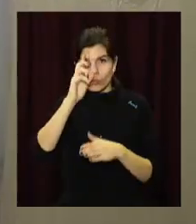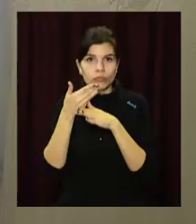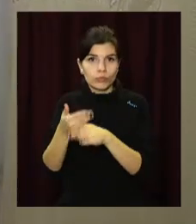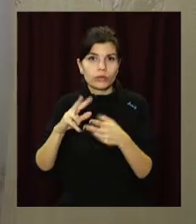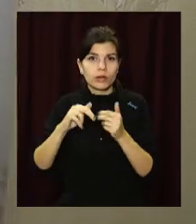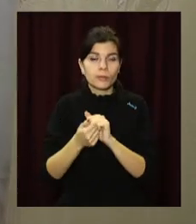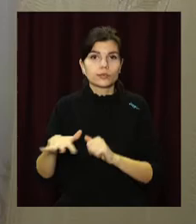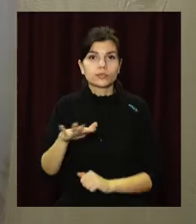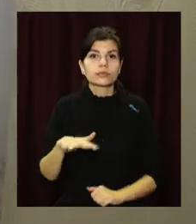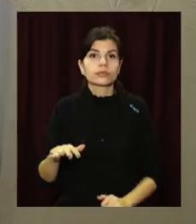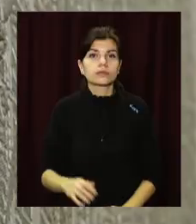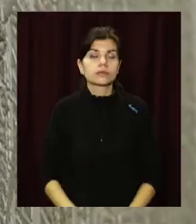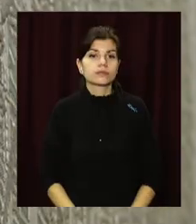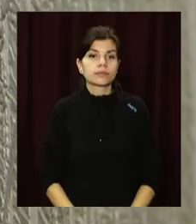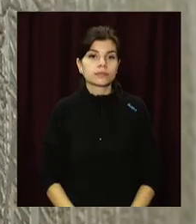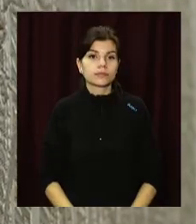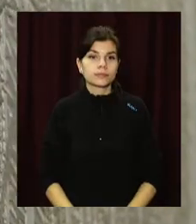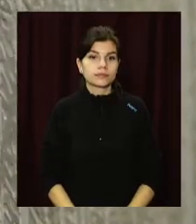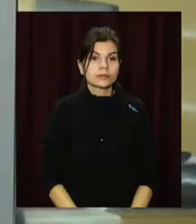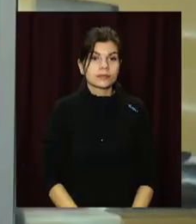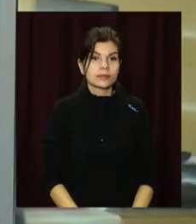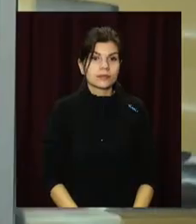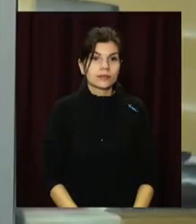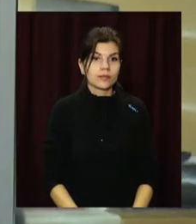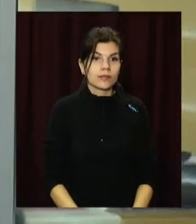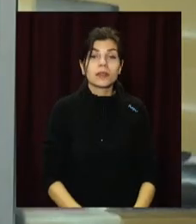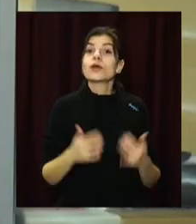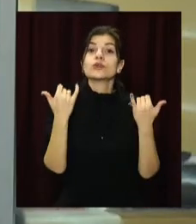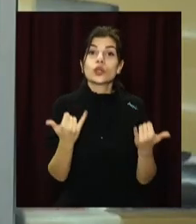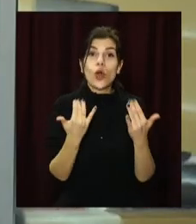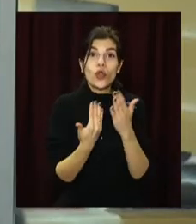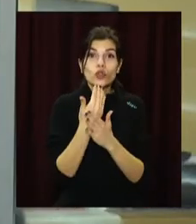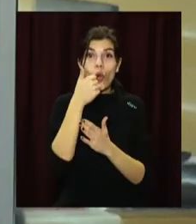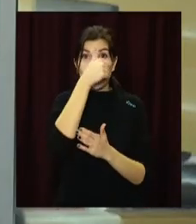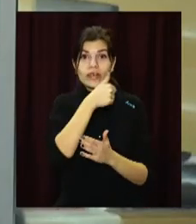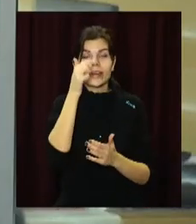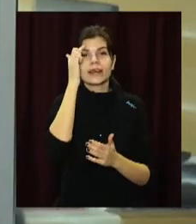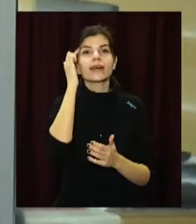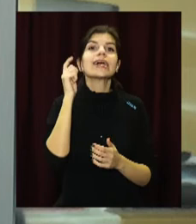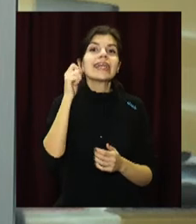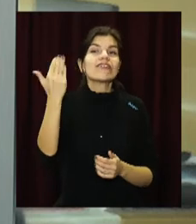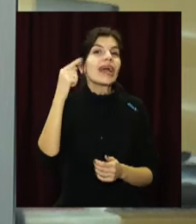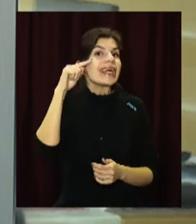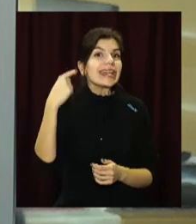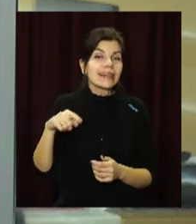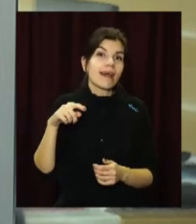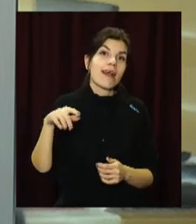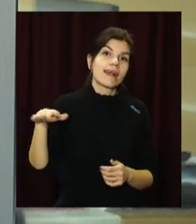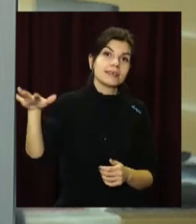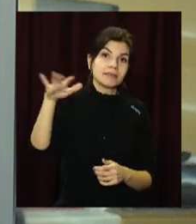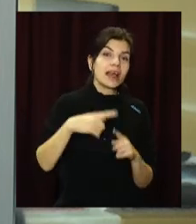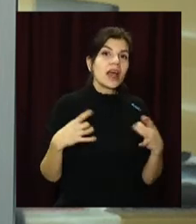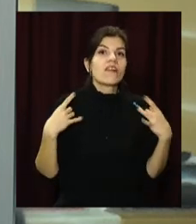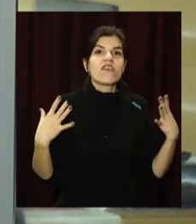Ірада Акімова, Максим Олещенко, ОПЕН-ДЮЗ, телеканал «Відкритий». Сьогодні Новий рік за китайським календарем. Для жителів Піднебесної це